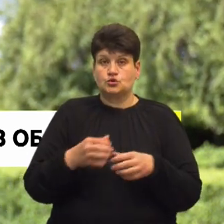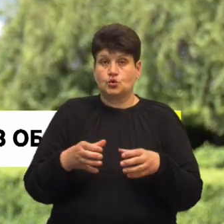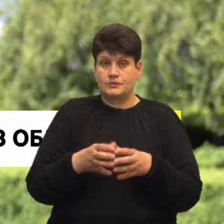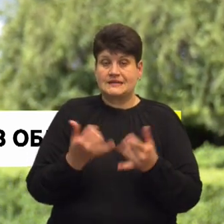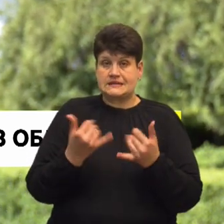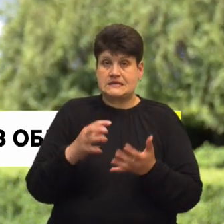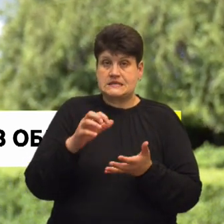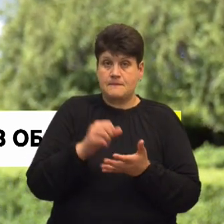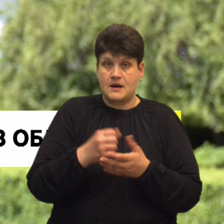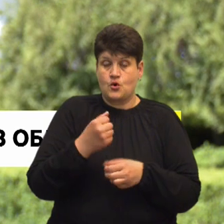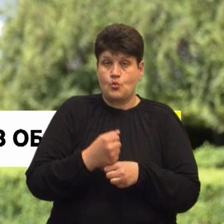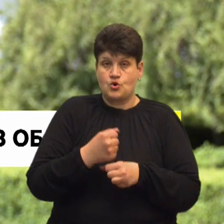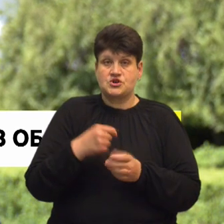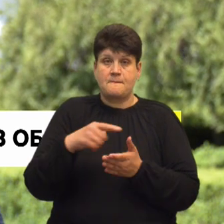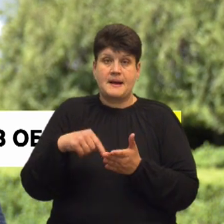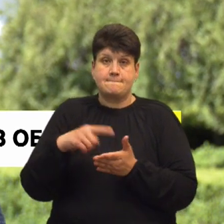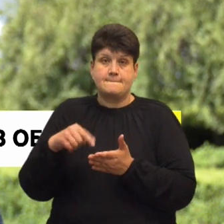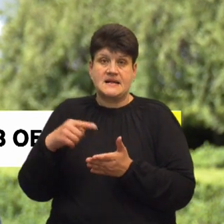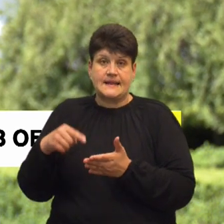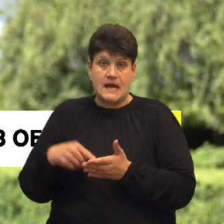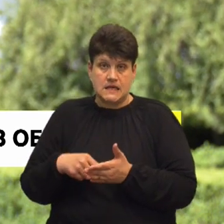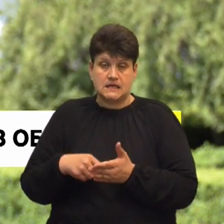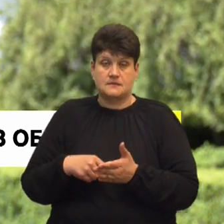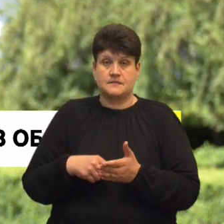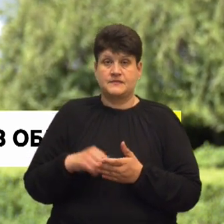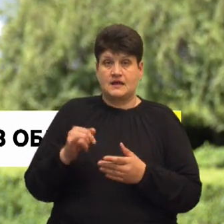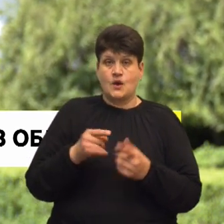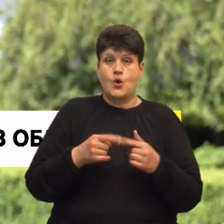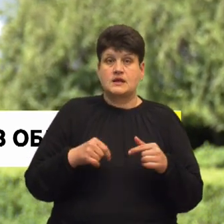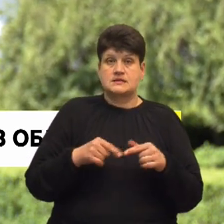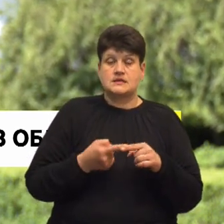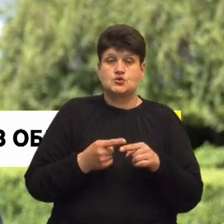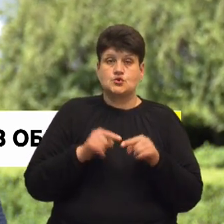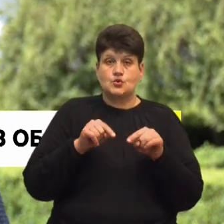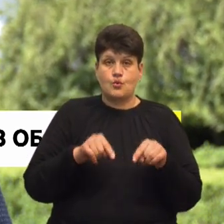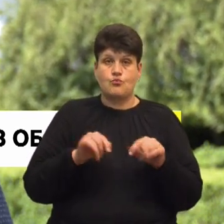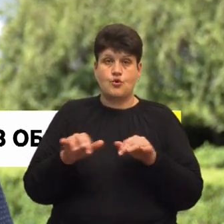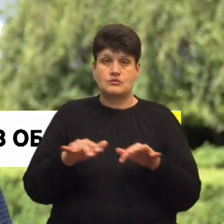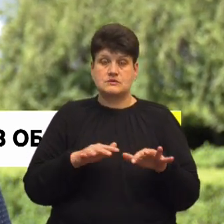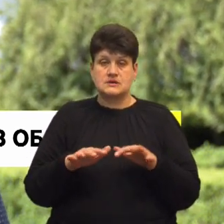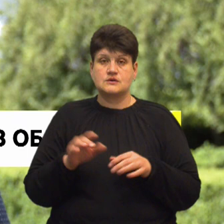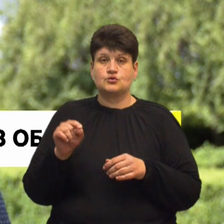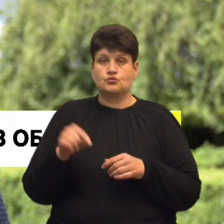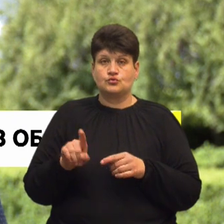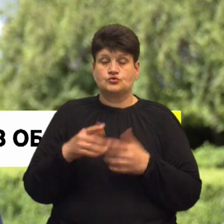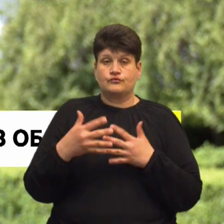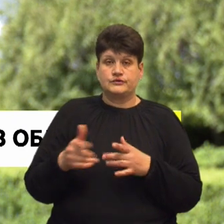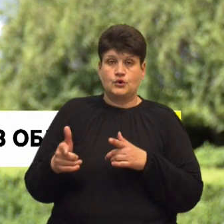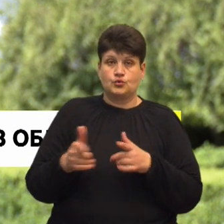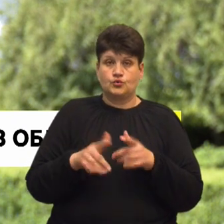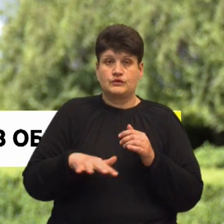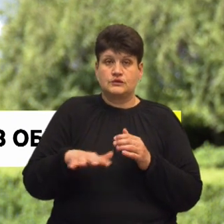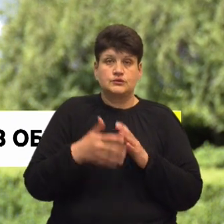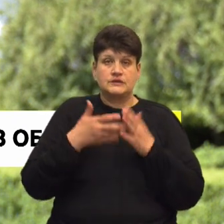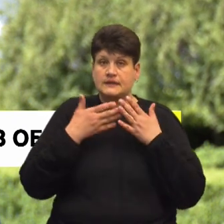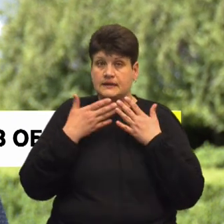робочими питаннями безпосередньо організації цього процесу, тому що безпосередньо вже готової території немає. Тобто